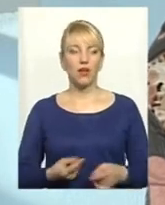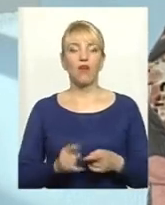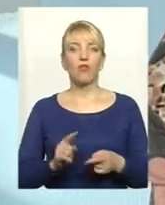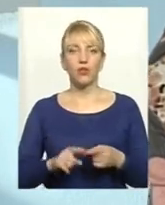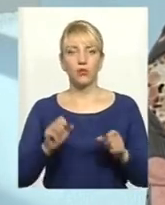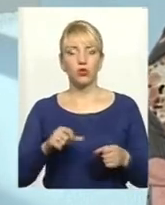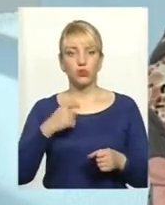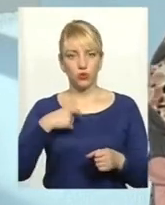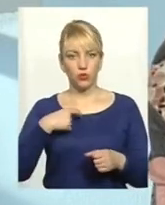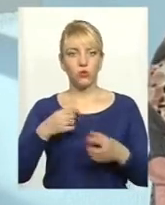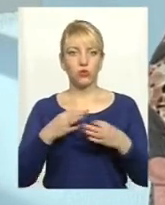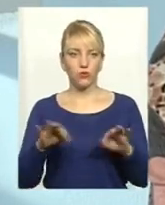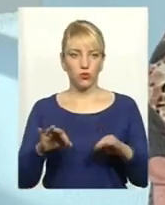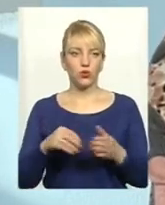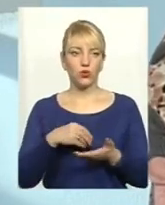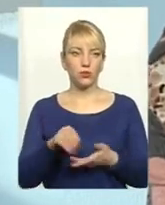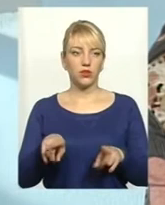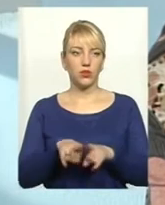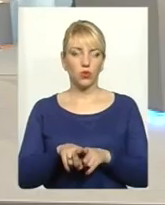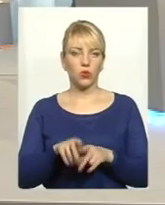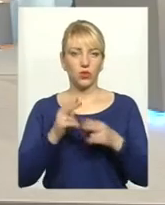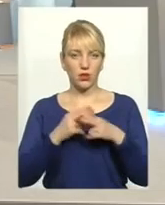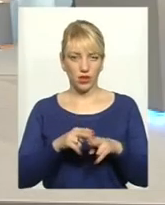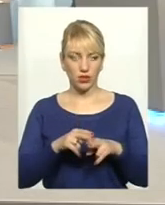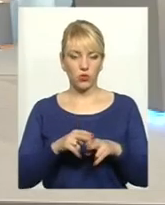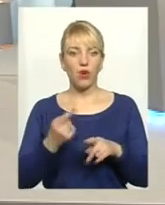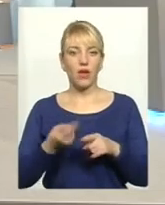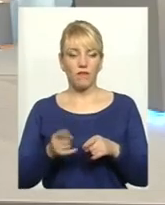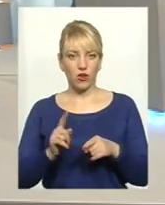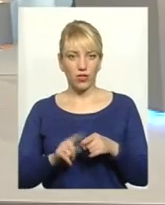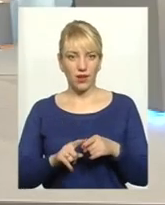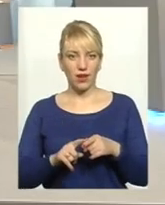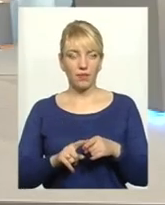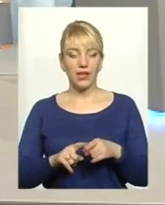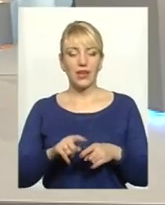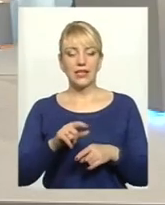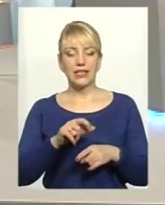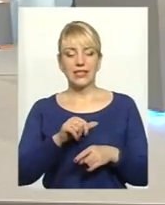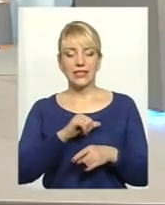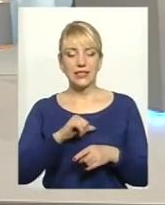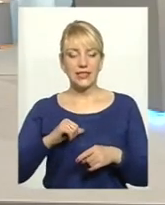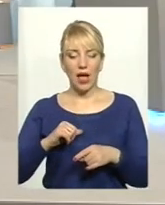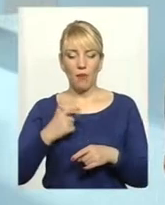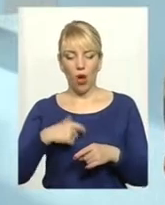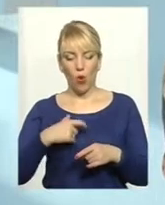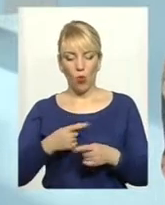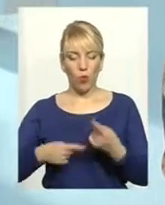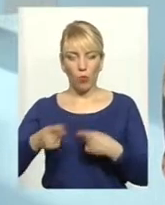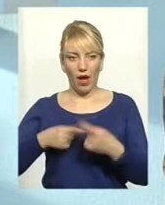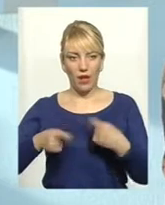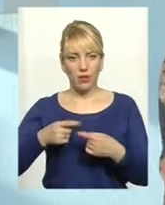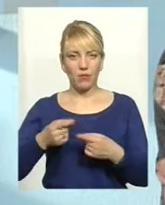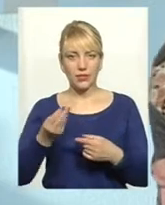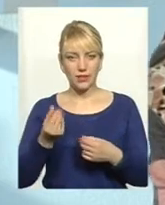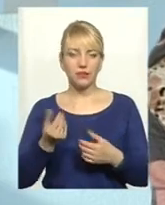можуть собі дозволити купити таку техніку. І вона, в принципі, сама окупаєм із такої техніки десь в межах двох